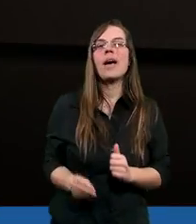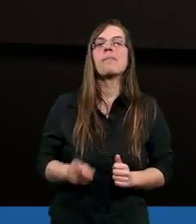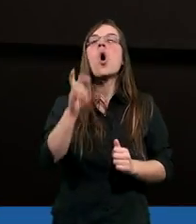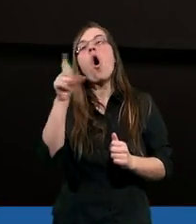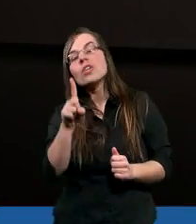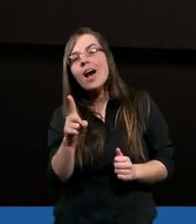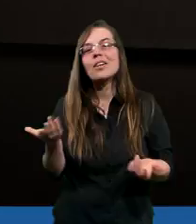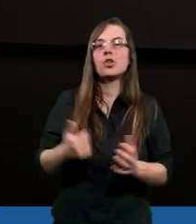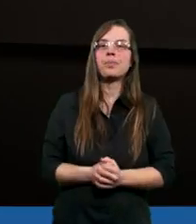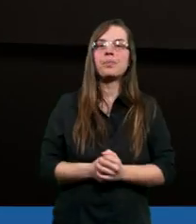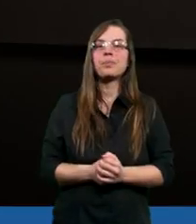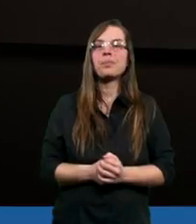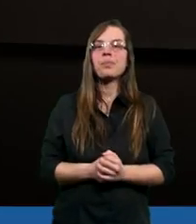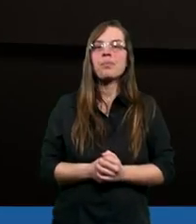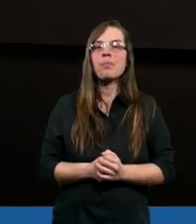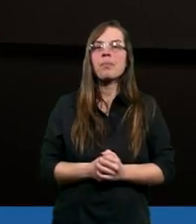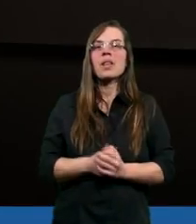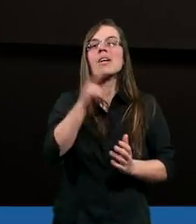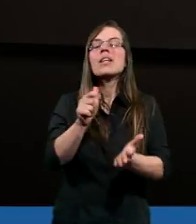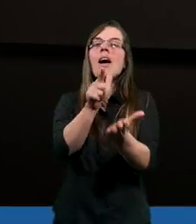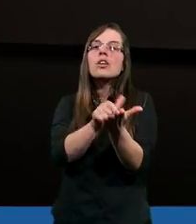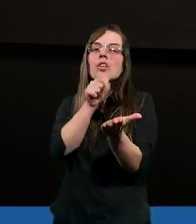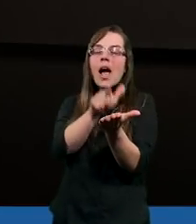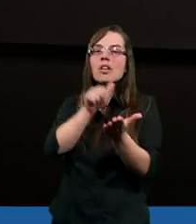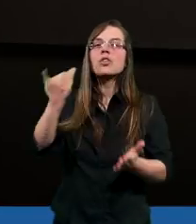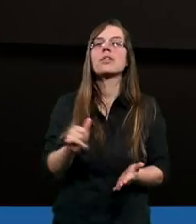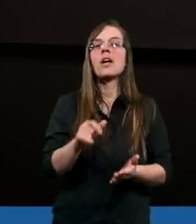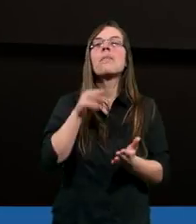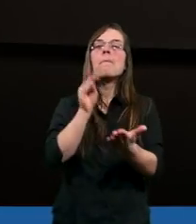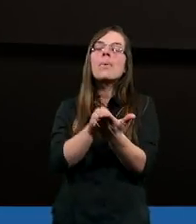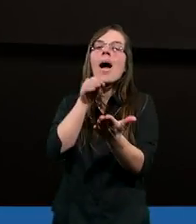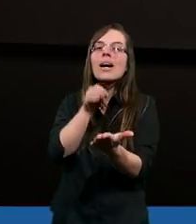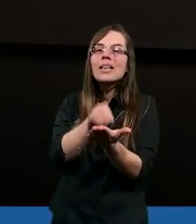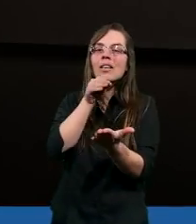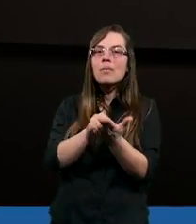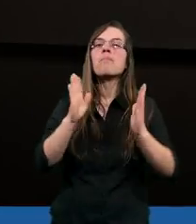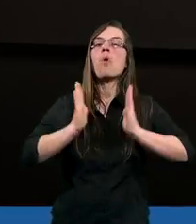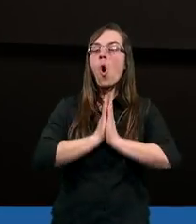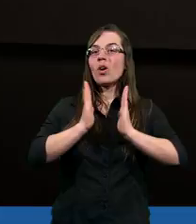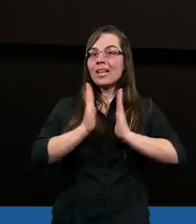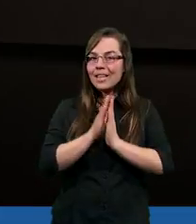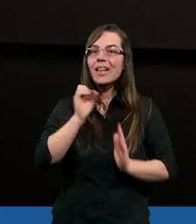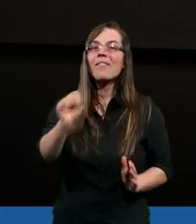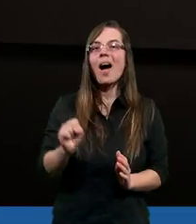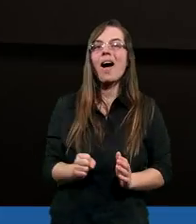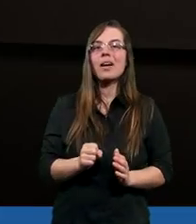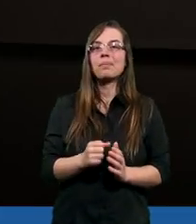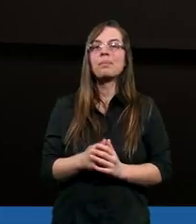Chociaż najczęściej praktykowana modlitwa